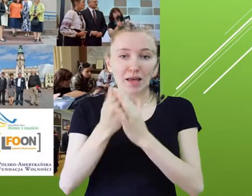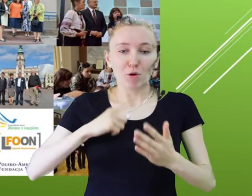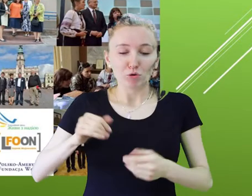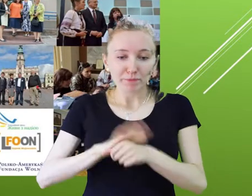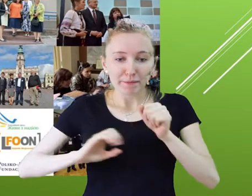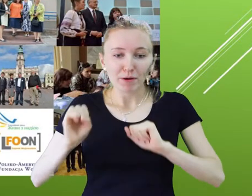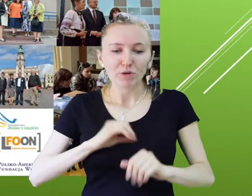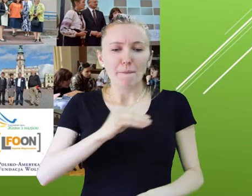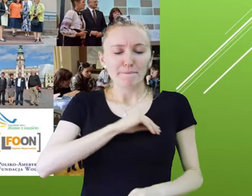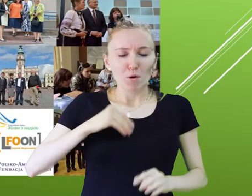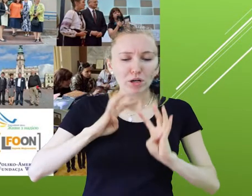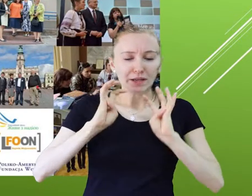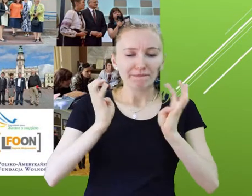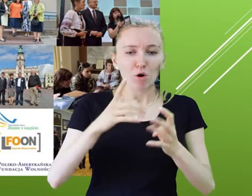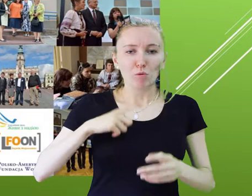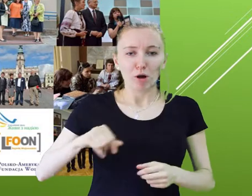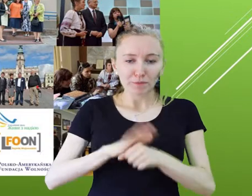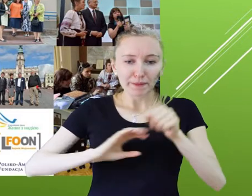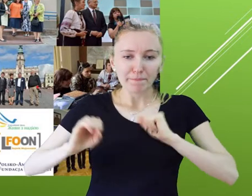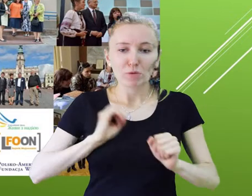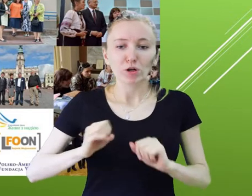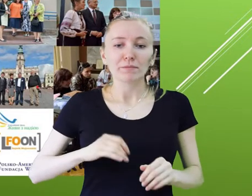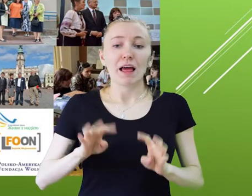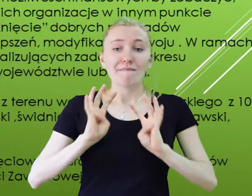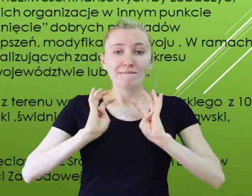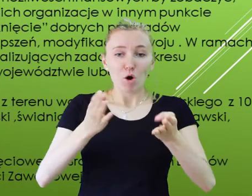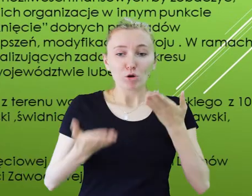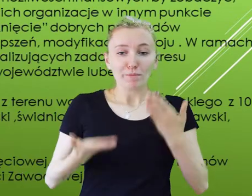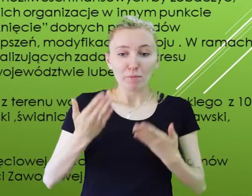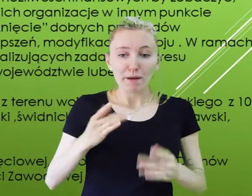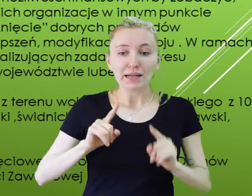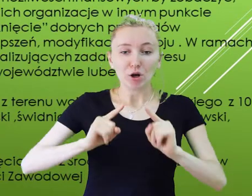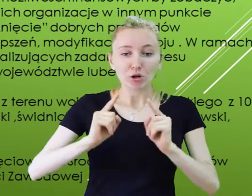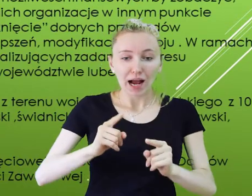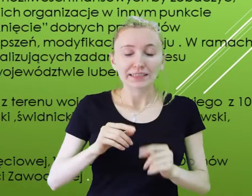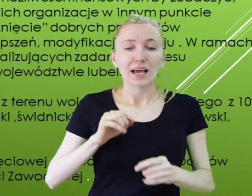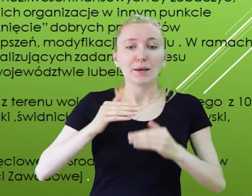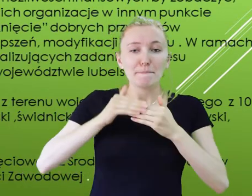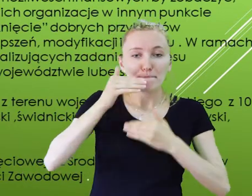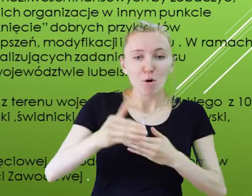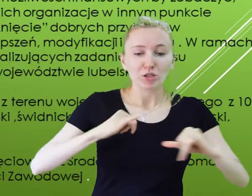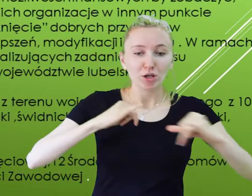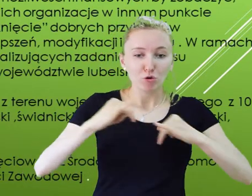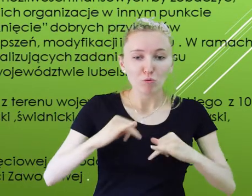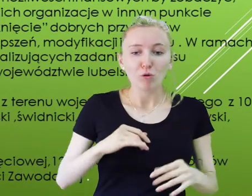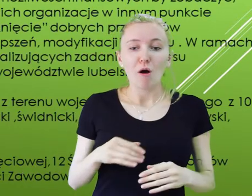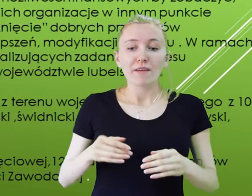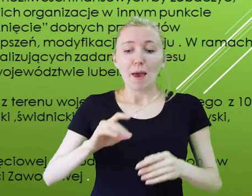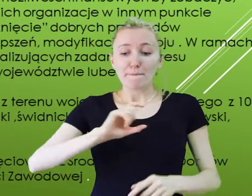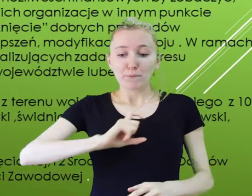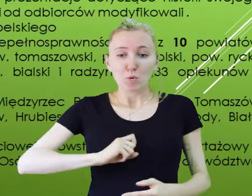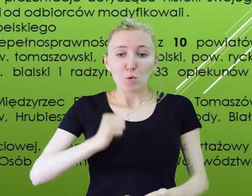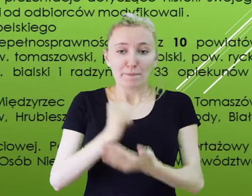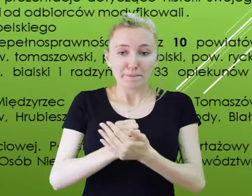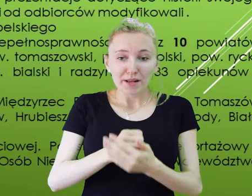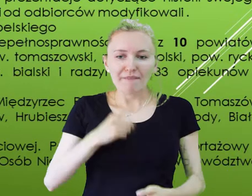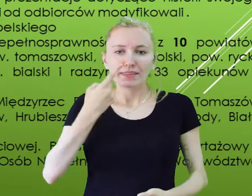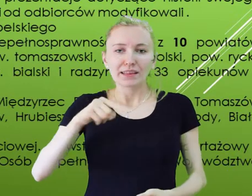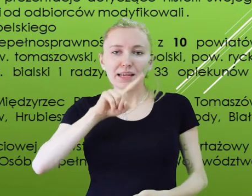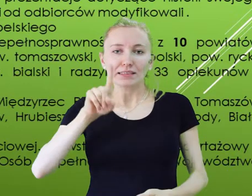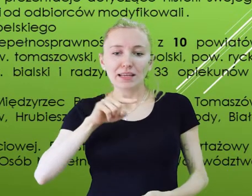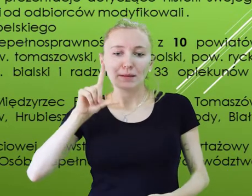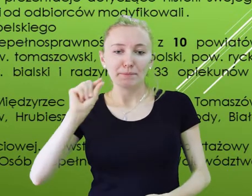Niepełnosprawnych, Wrocławski Sejmik Osób Niepełnosprawnych, Polskie Forum Osób Niepełnosprawnych, Forum